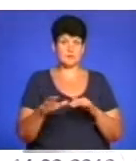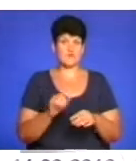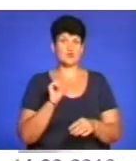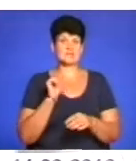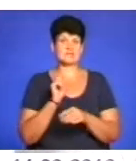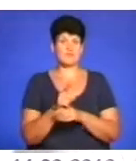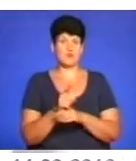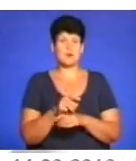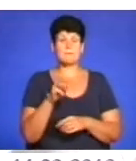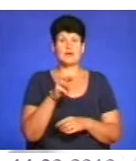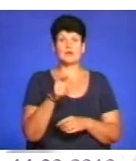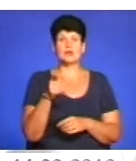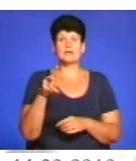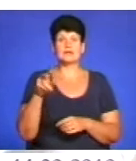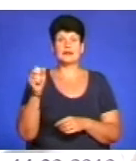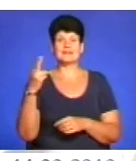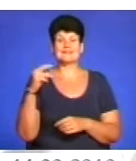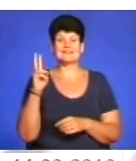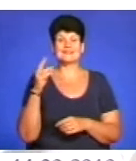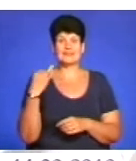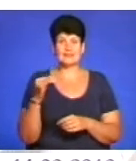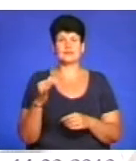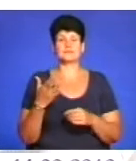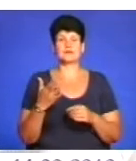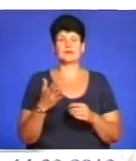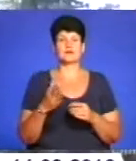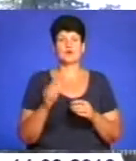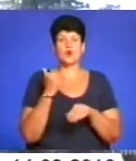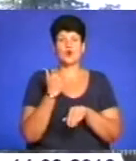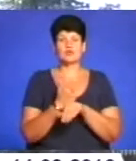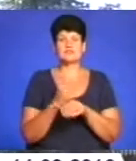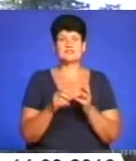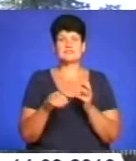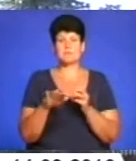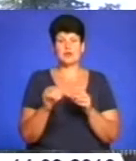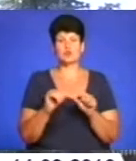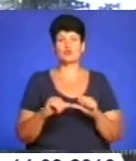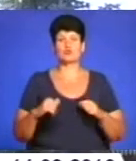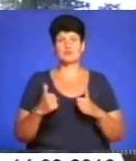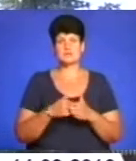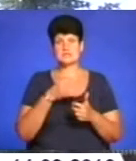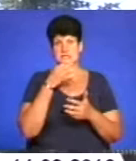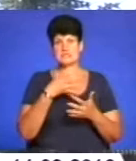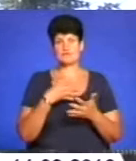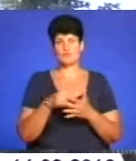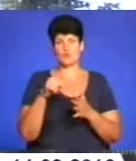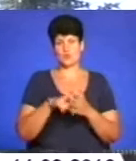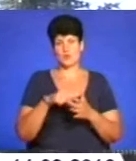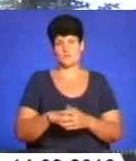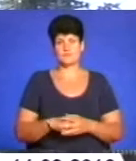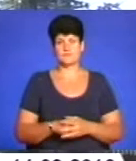Михайло Гладкий, голова земельної комісії, 2011 році прокоментував свою роль у скандальному продажі землі.